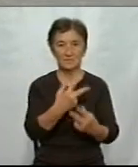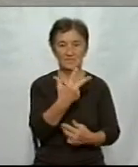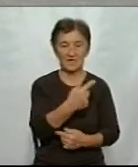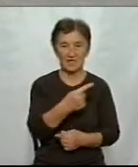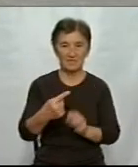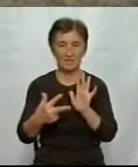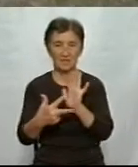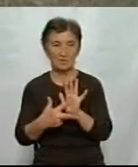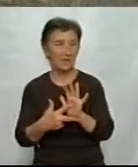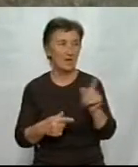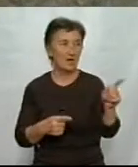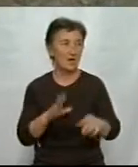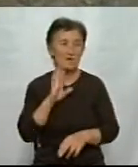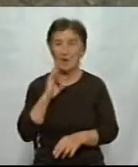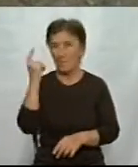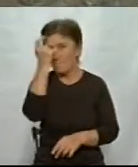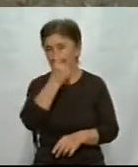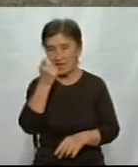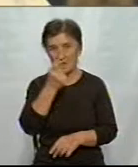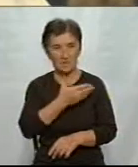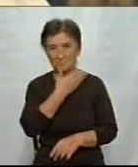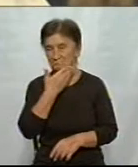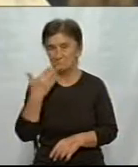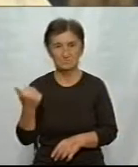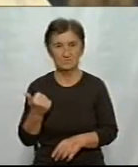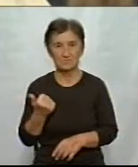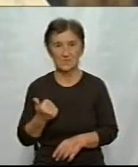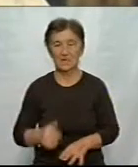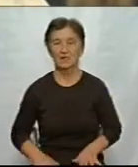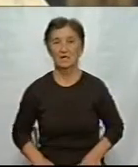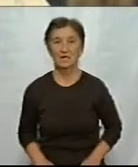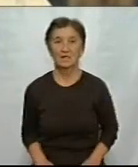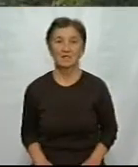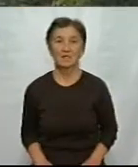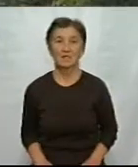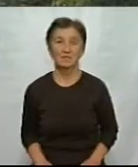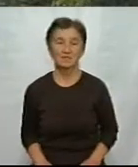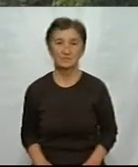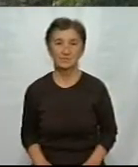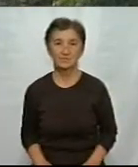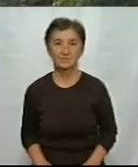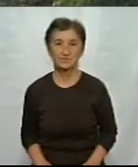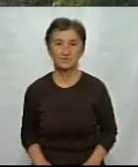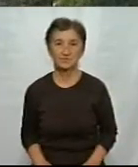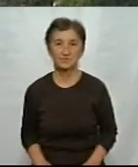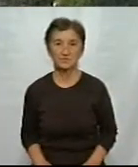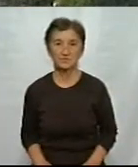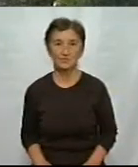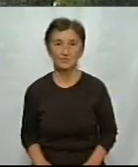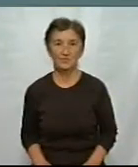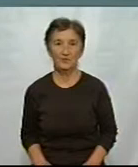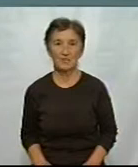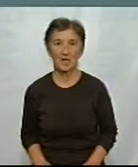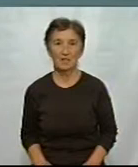Додає, водій ознак сп'яніння немає, йому зробили експертизу. Олександра Ільченко, Олександр Донсов. Новини на Суспільному. Кропивницький.